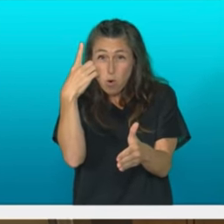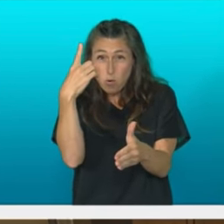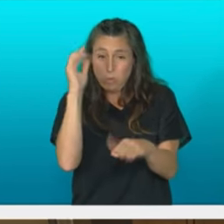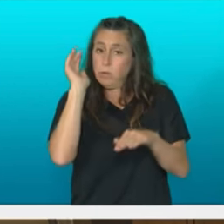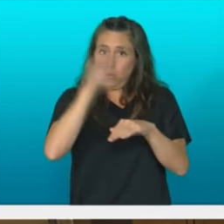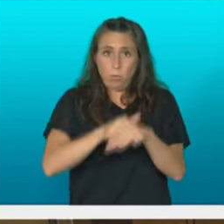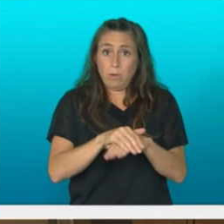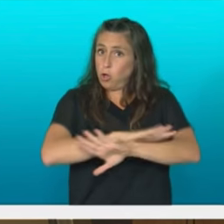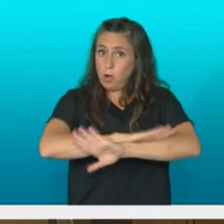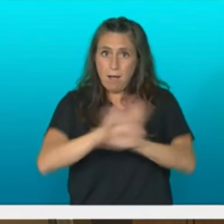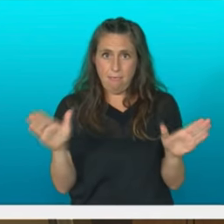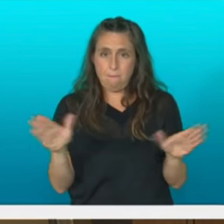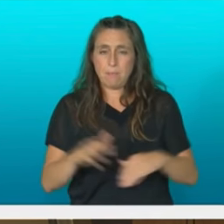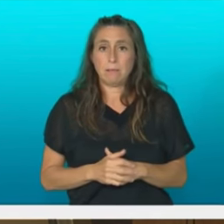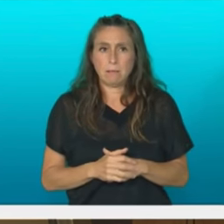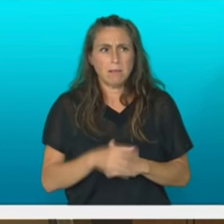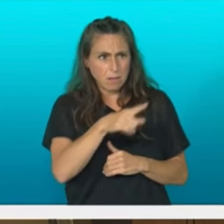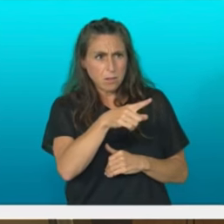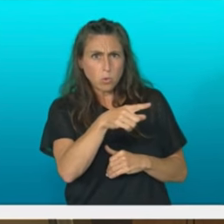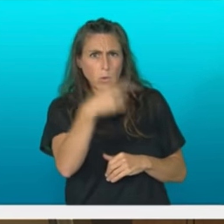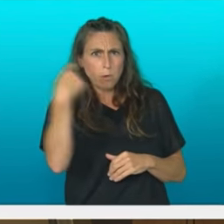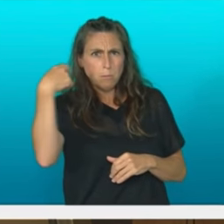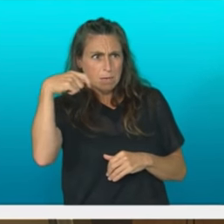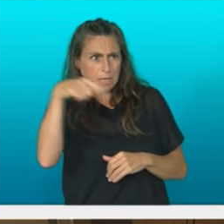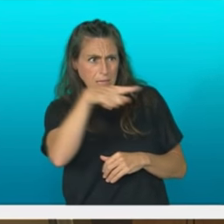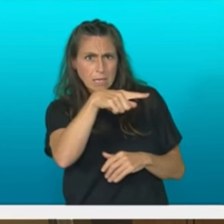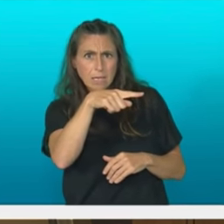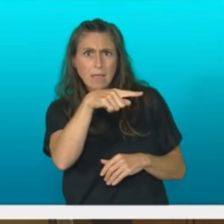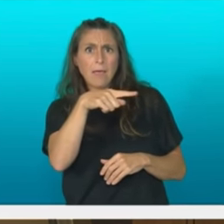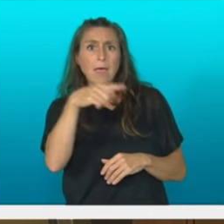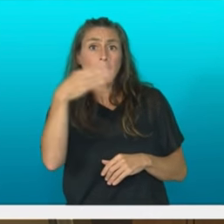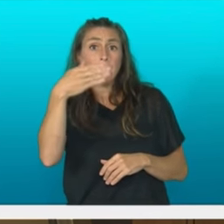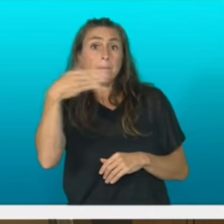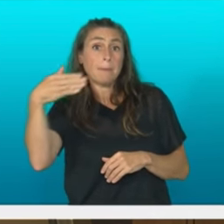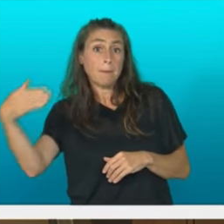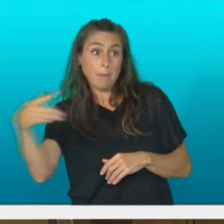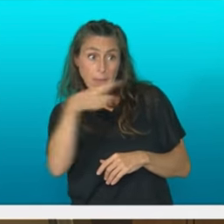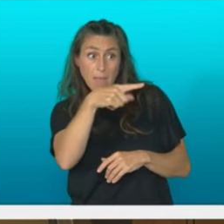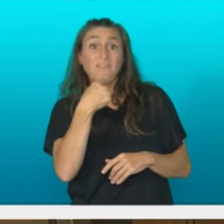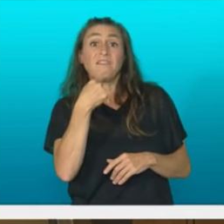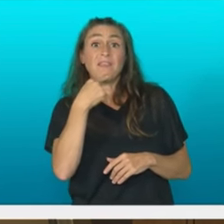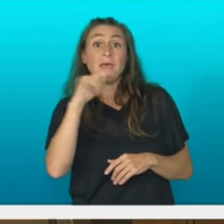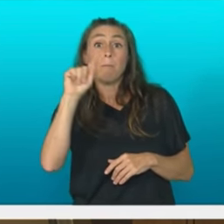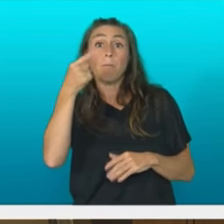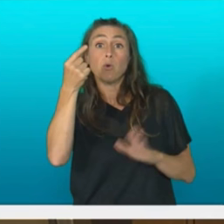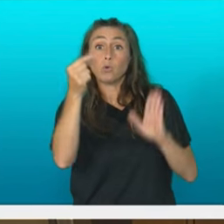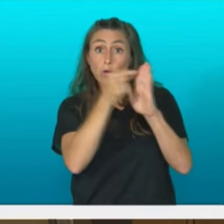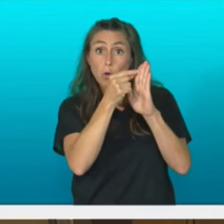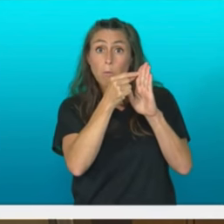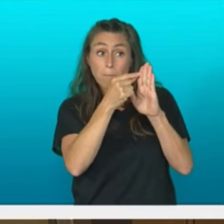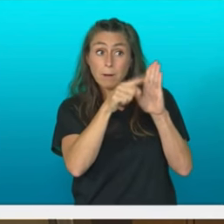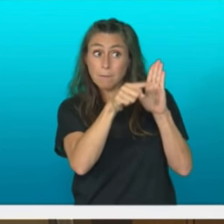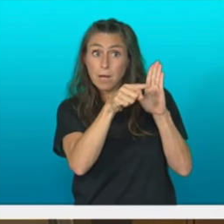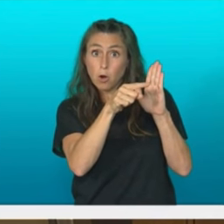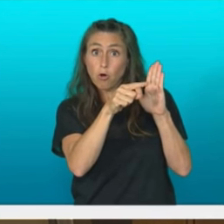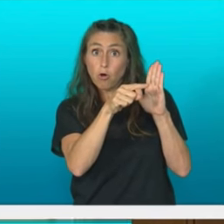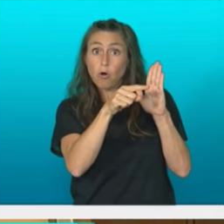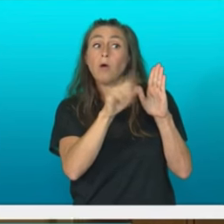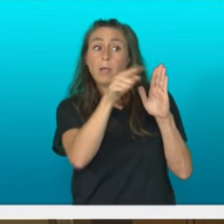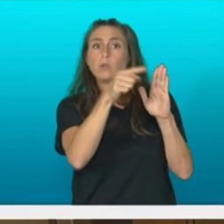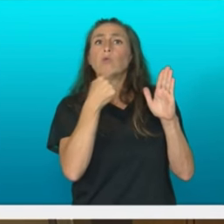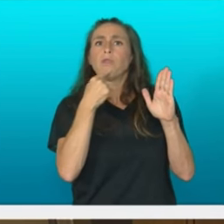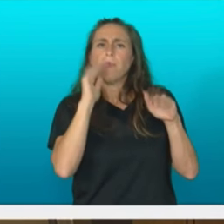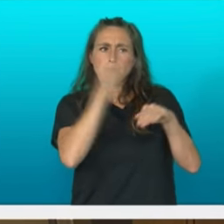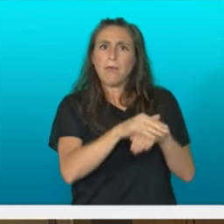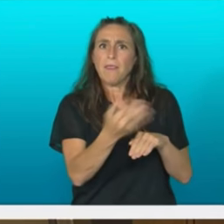orduan Euskadi buru atzarreko presidente zinela, nola azpimarratu zenuen lehenengo puntu ura bete behar zala. Lehenengo puntu hori bakarrik bete da.